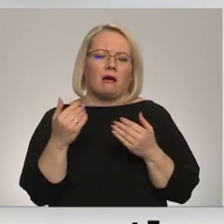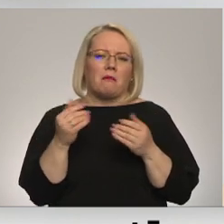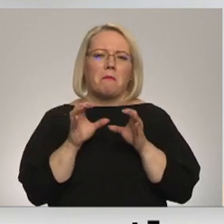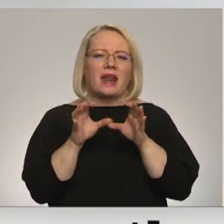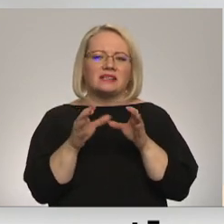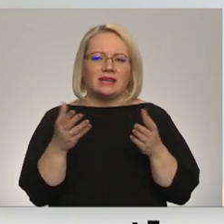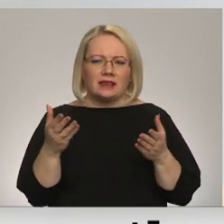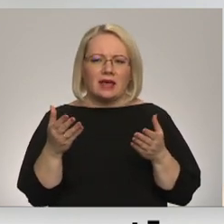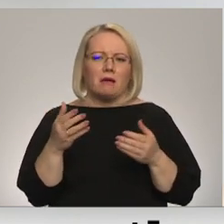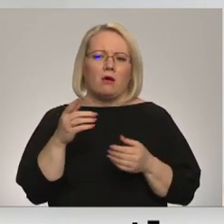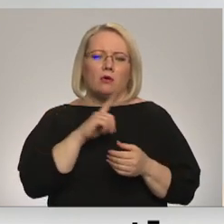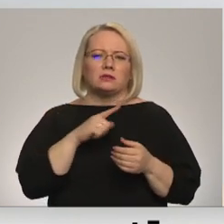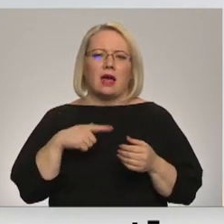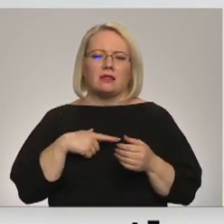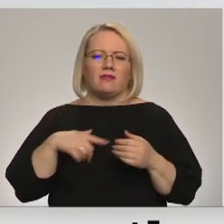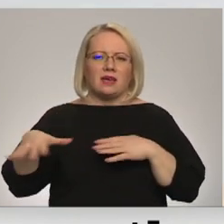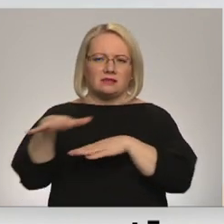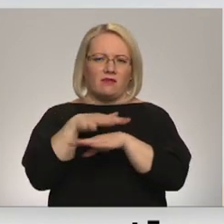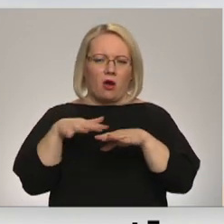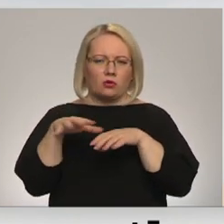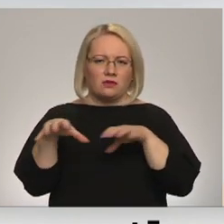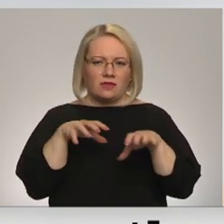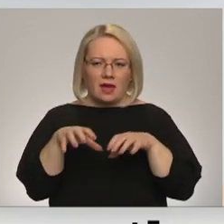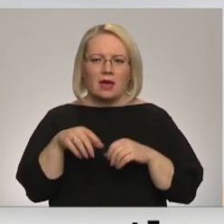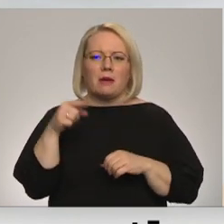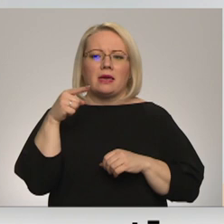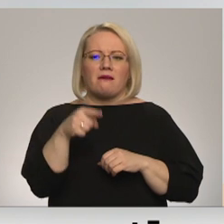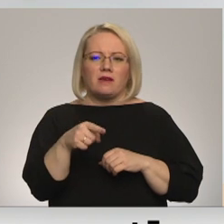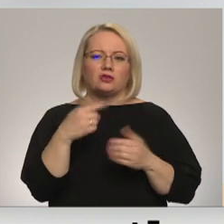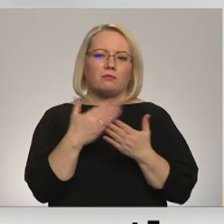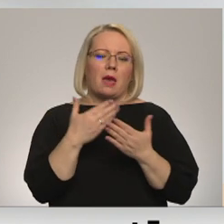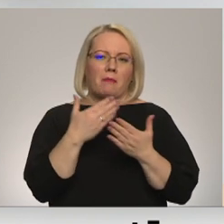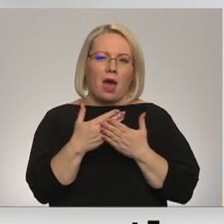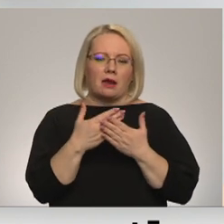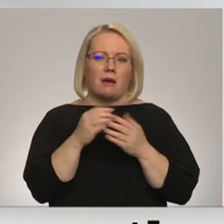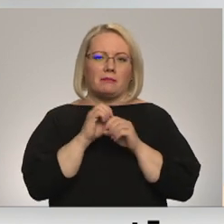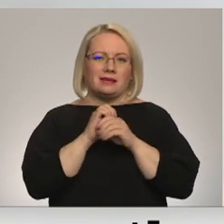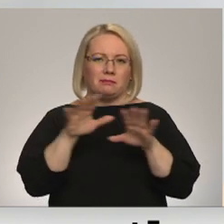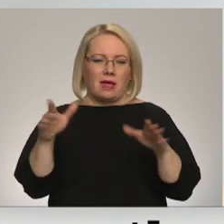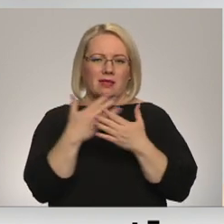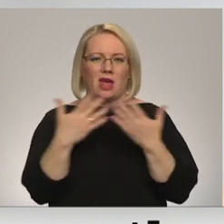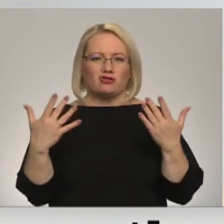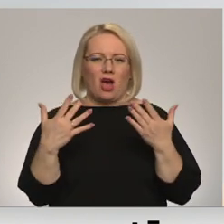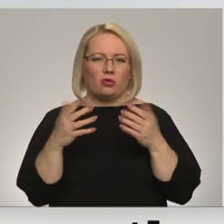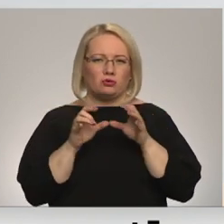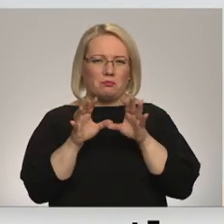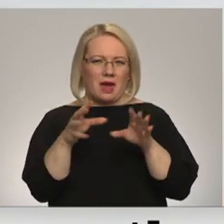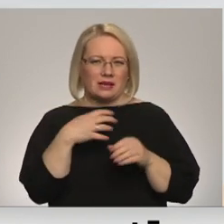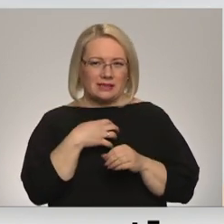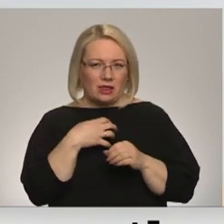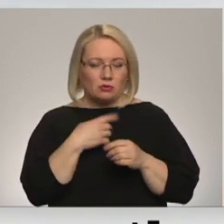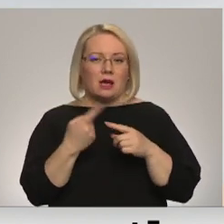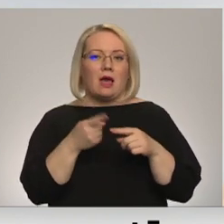padalās ar Latvijas faunas pārstāvjiem ar saviem parazītiem, tad tur var iesakties dažādas problēmas. Ja viņš sastop